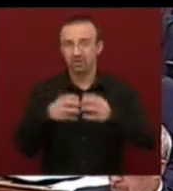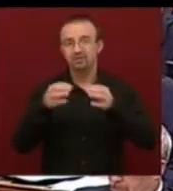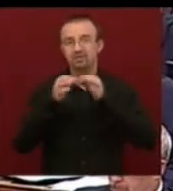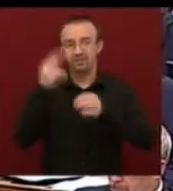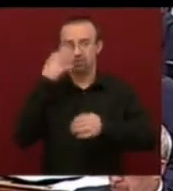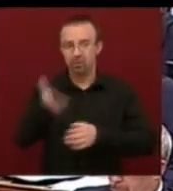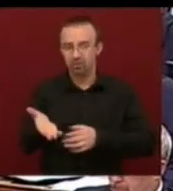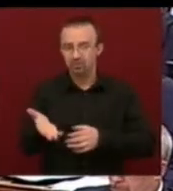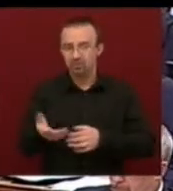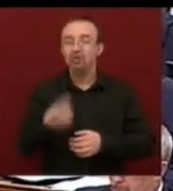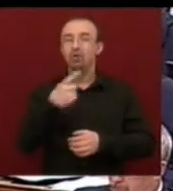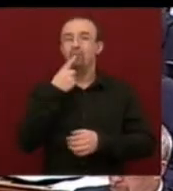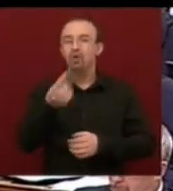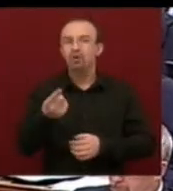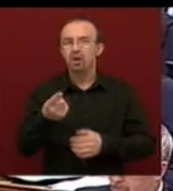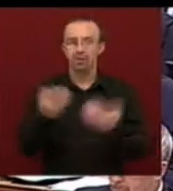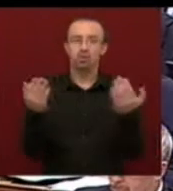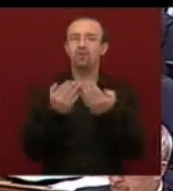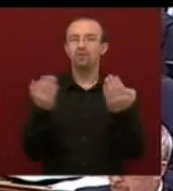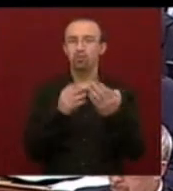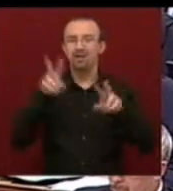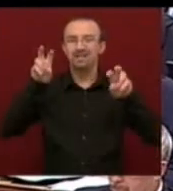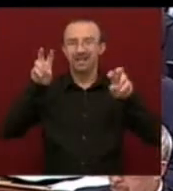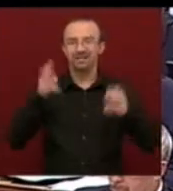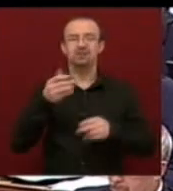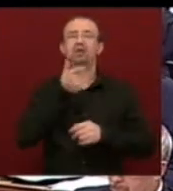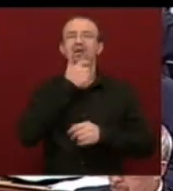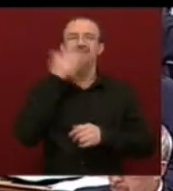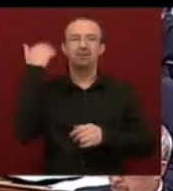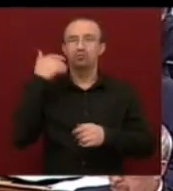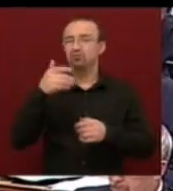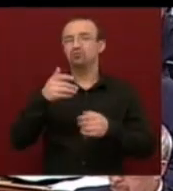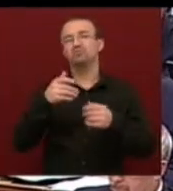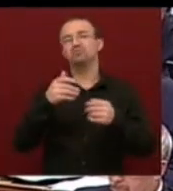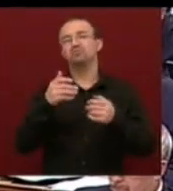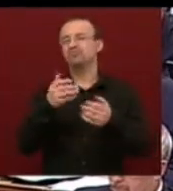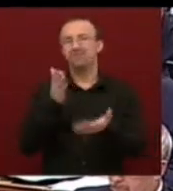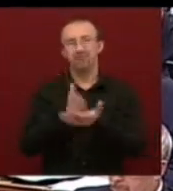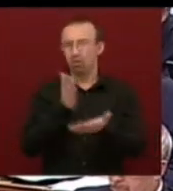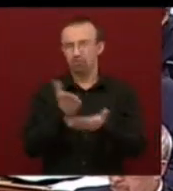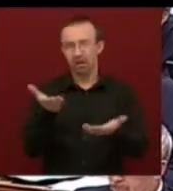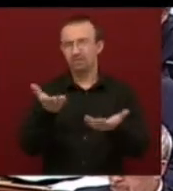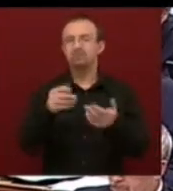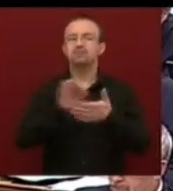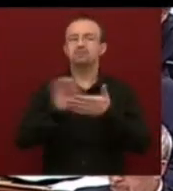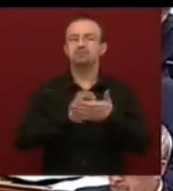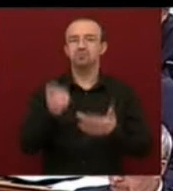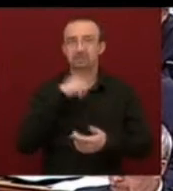Egy klasszikus könyvből idéz klasszikusan nem bevált receptet. Ezzel szemben mi